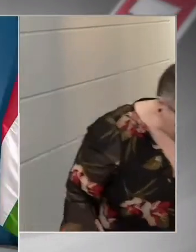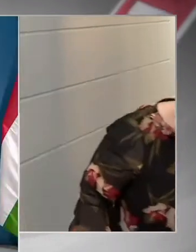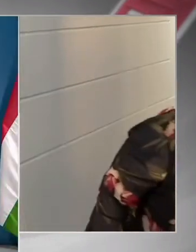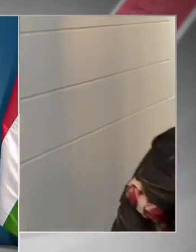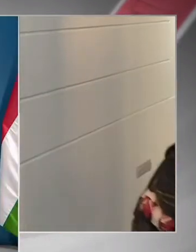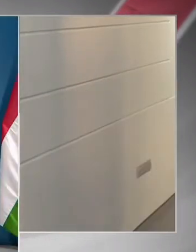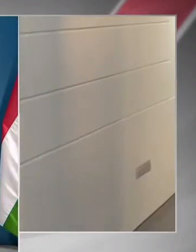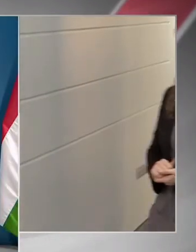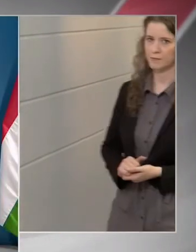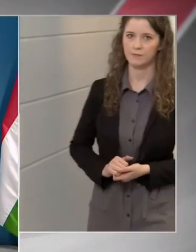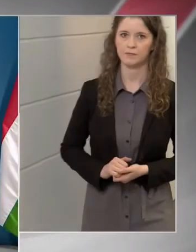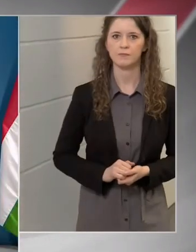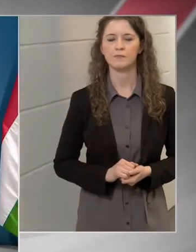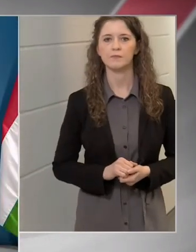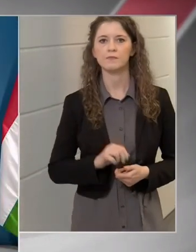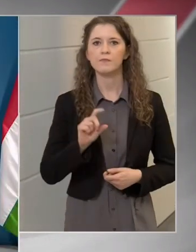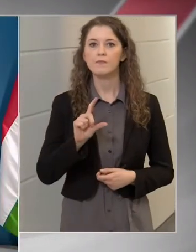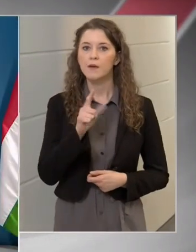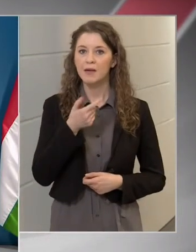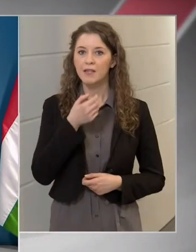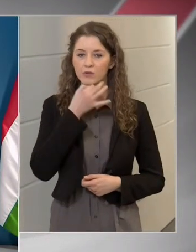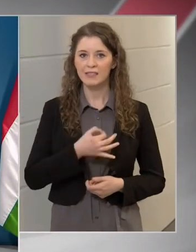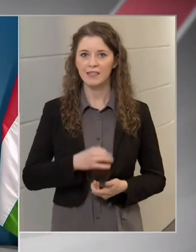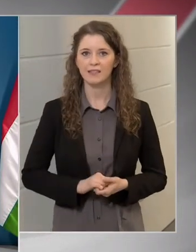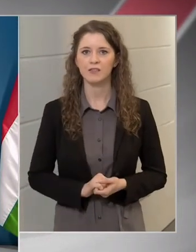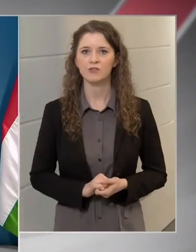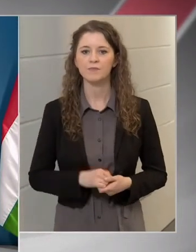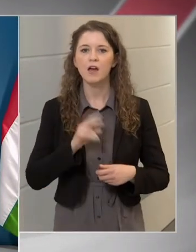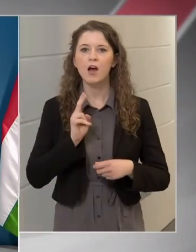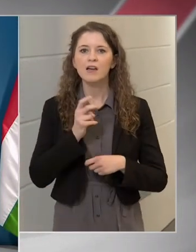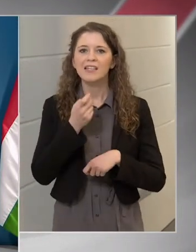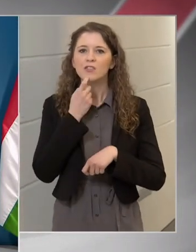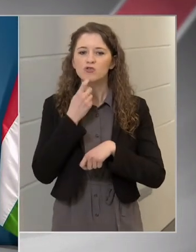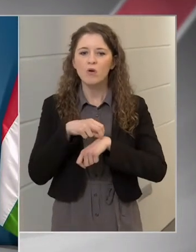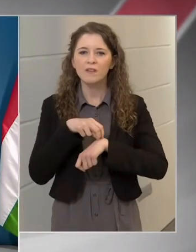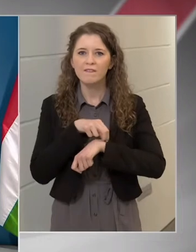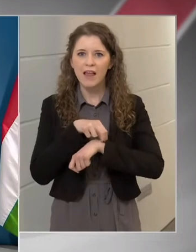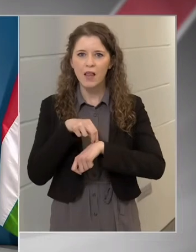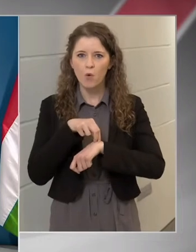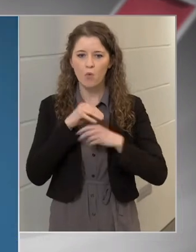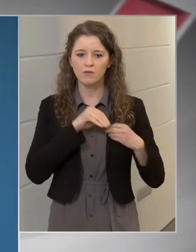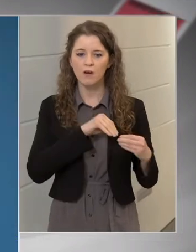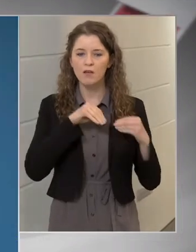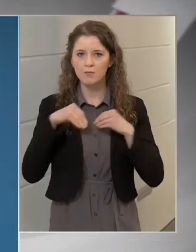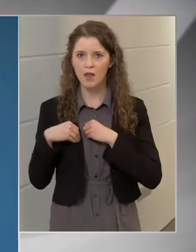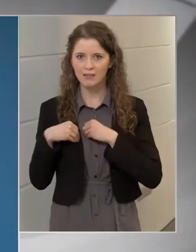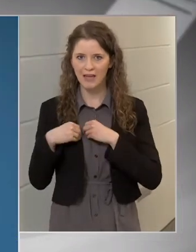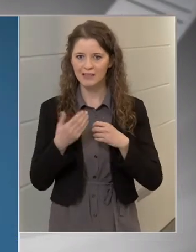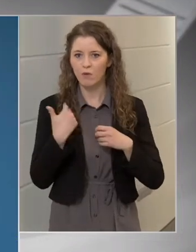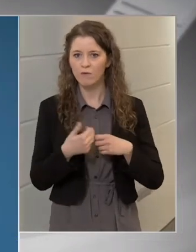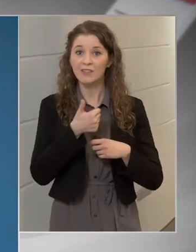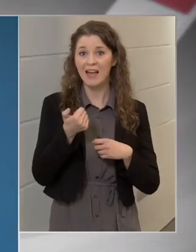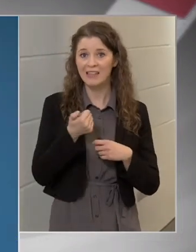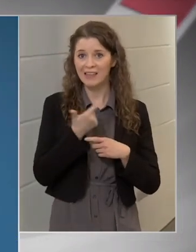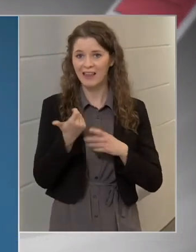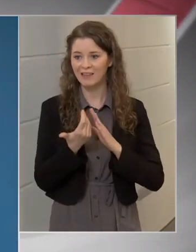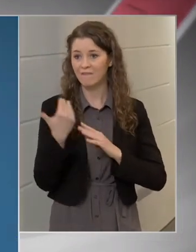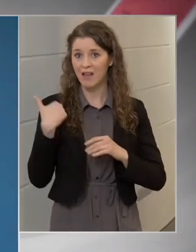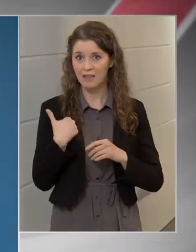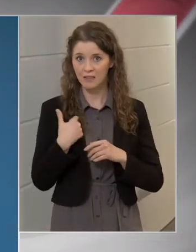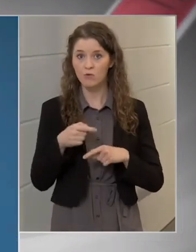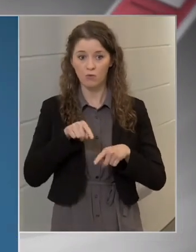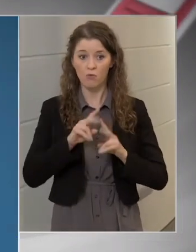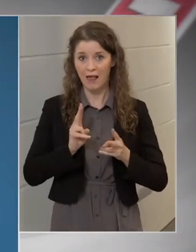Második kérdésünk. Aki csontvelő transplantáción esett át egy vagy két éve, ők meghaphatják el